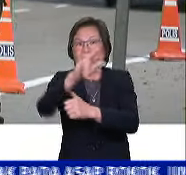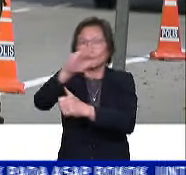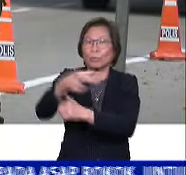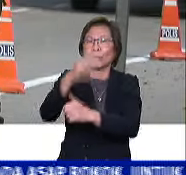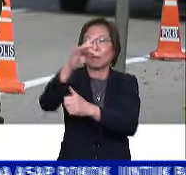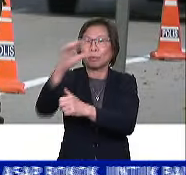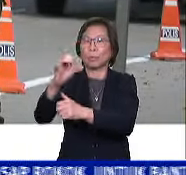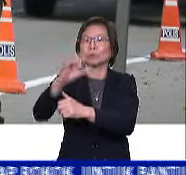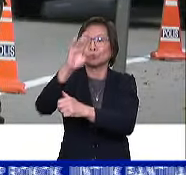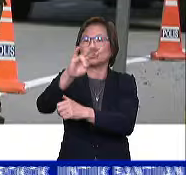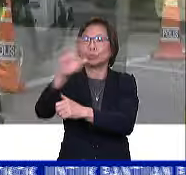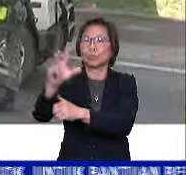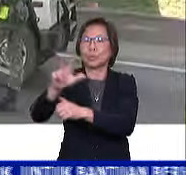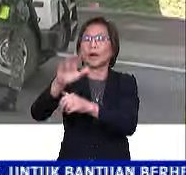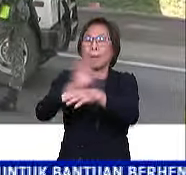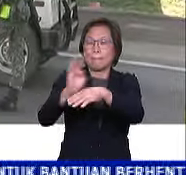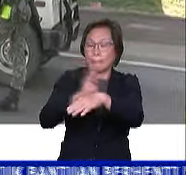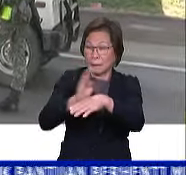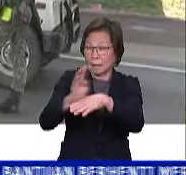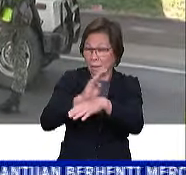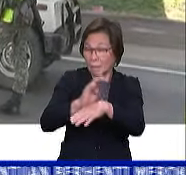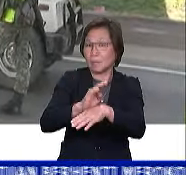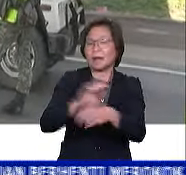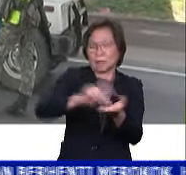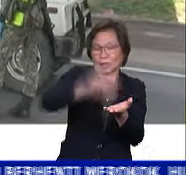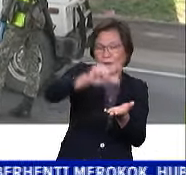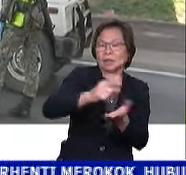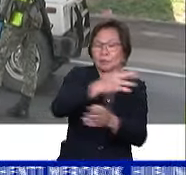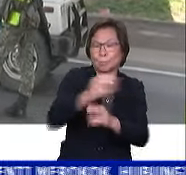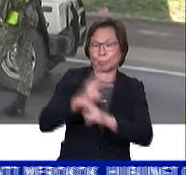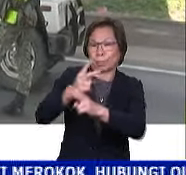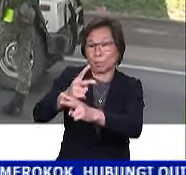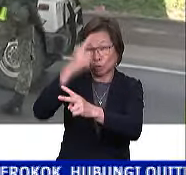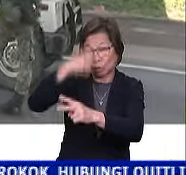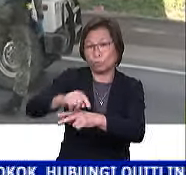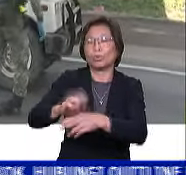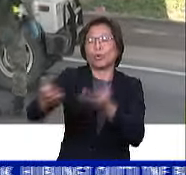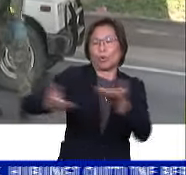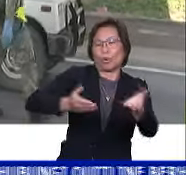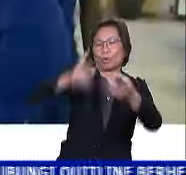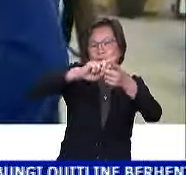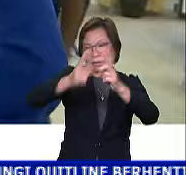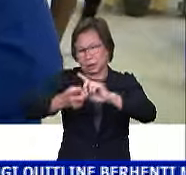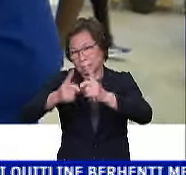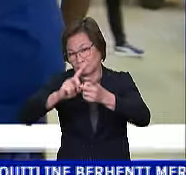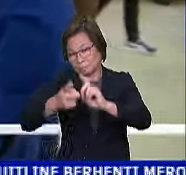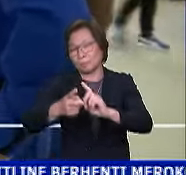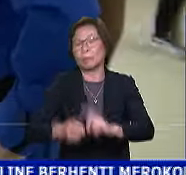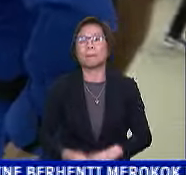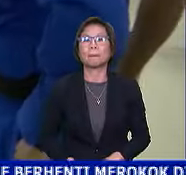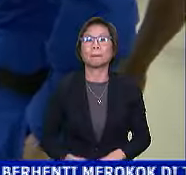,873 perniagaan dalam bentuk grant dan pinjaman untuk langganan perkhidmatan digitalisasi.